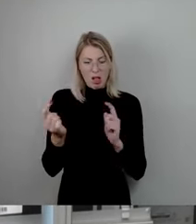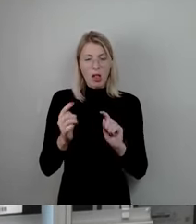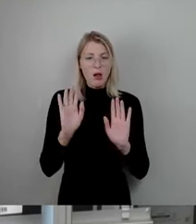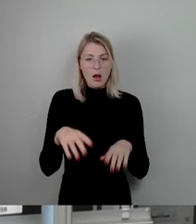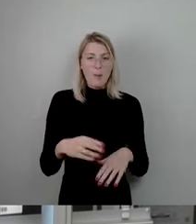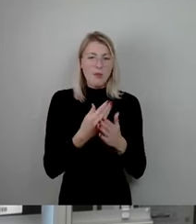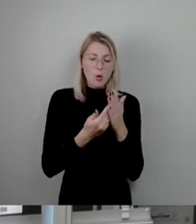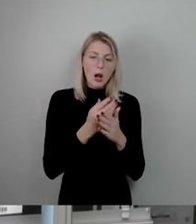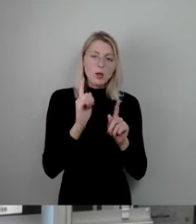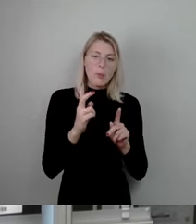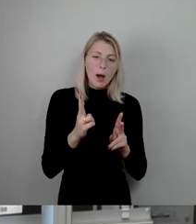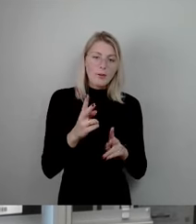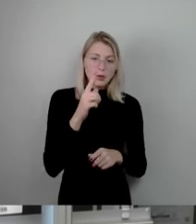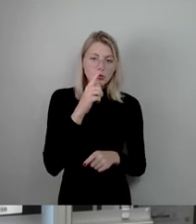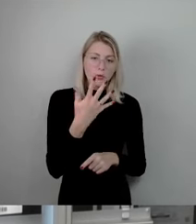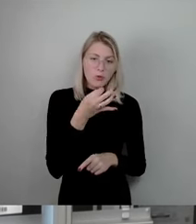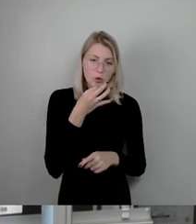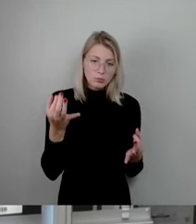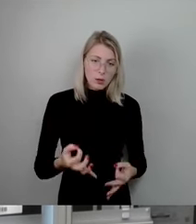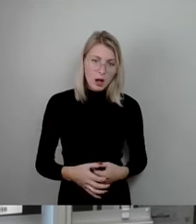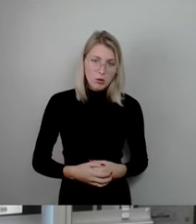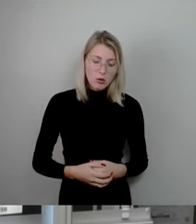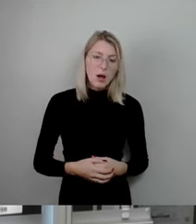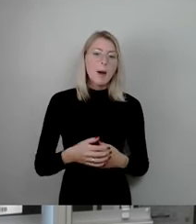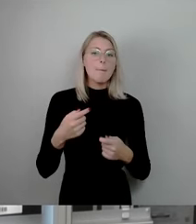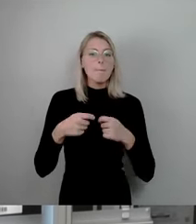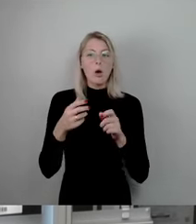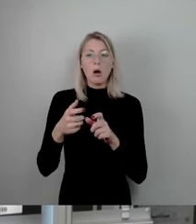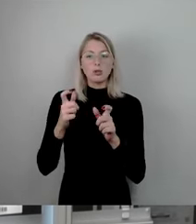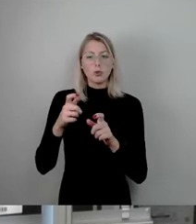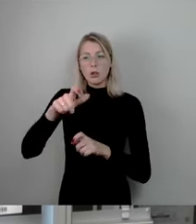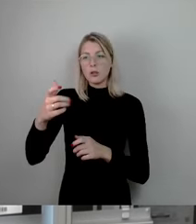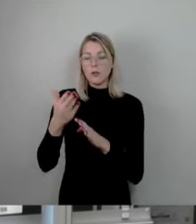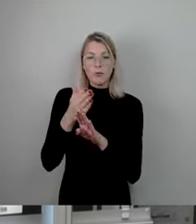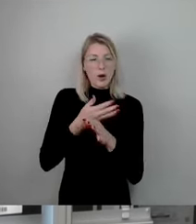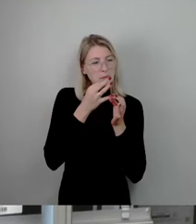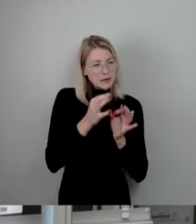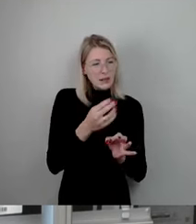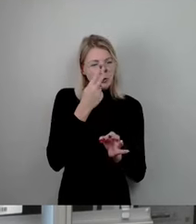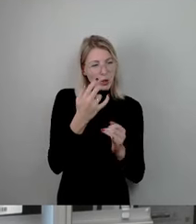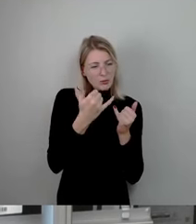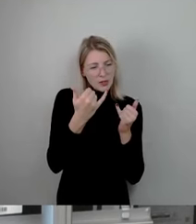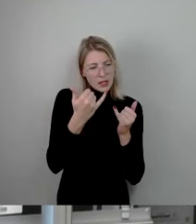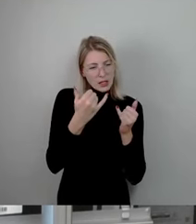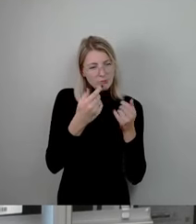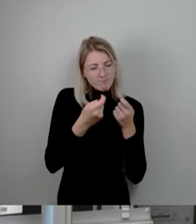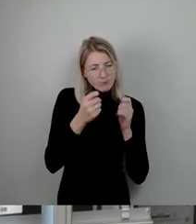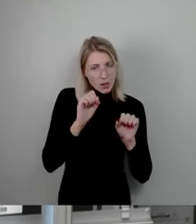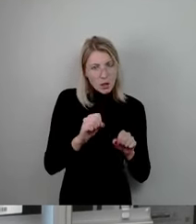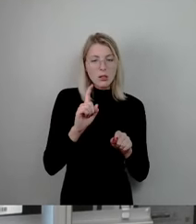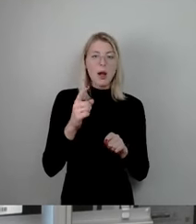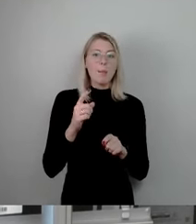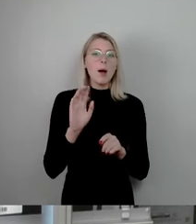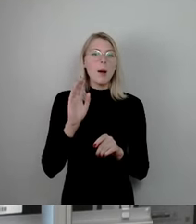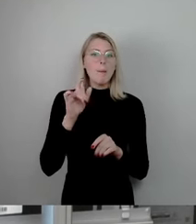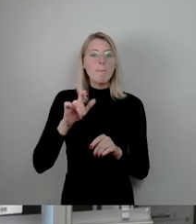wir ja wissen, dass die Bauausschussleute sich vorher das genau angeguckt haben. Aber da hat der Bürgermeister Kühn